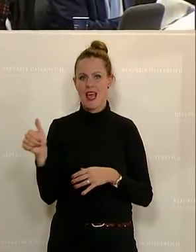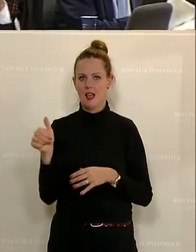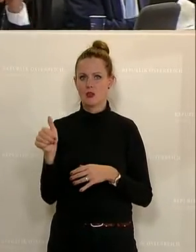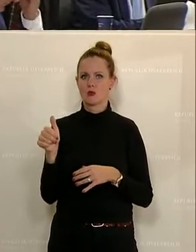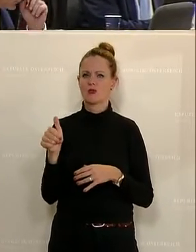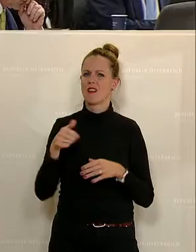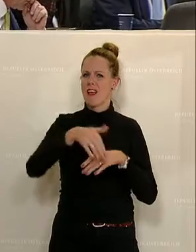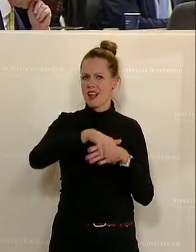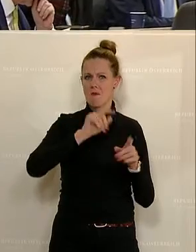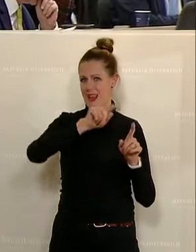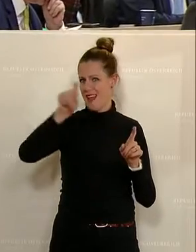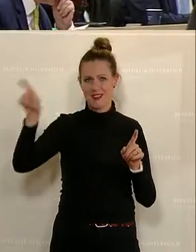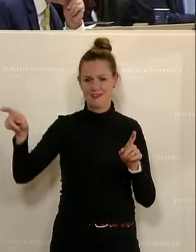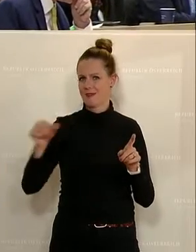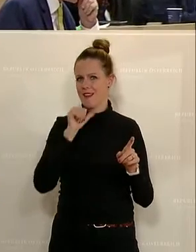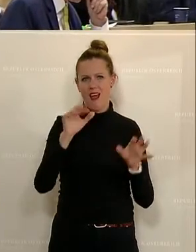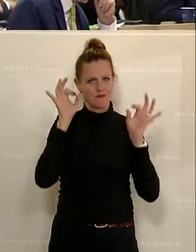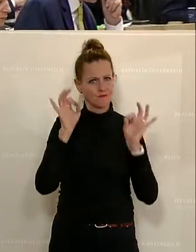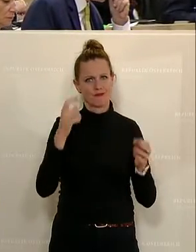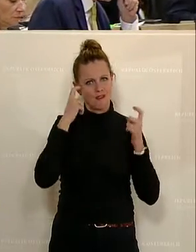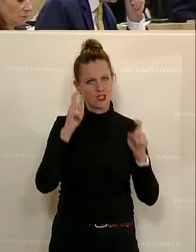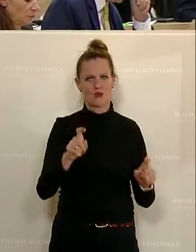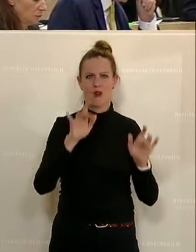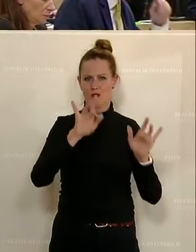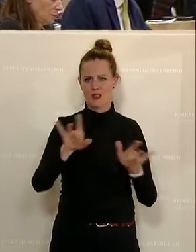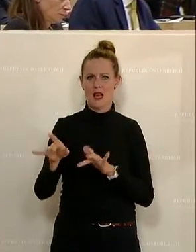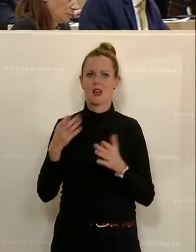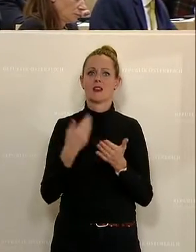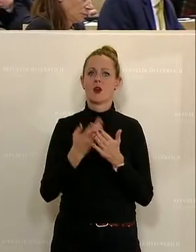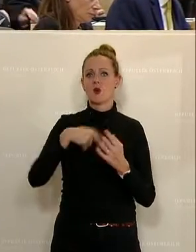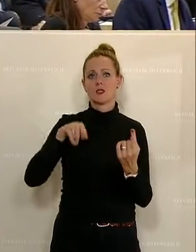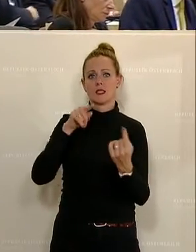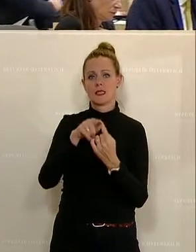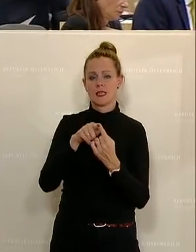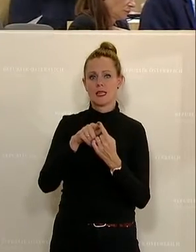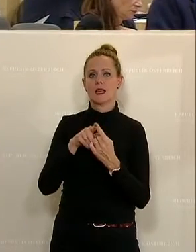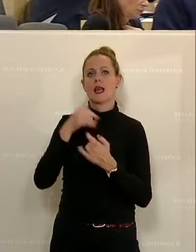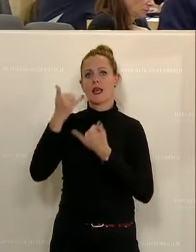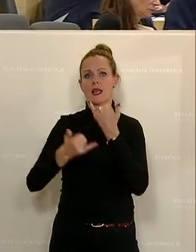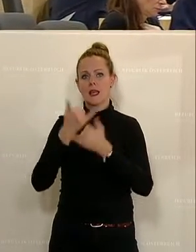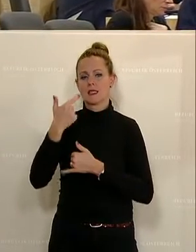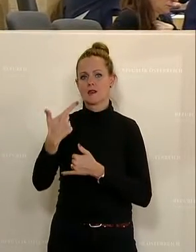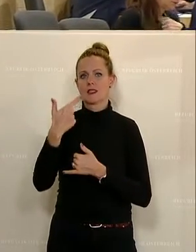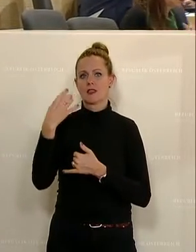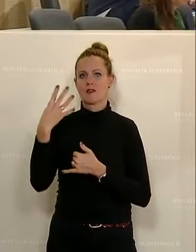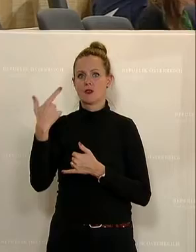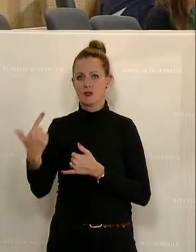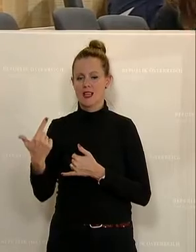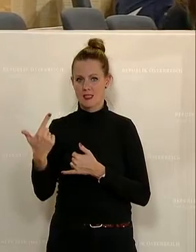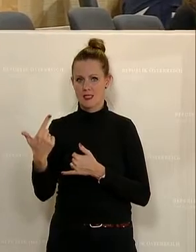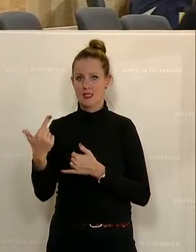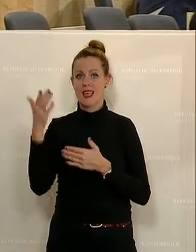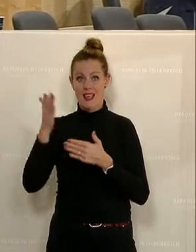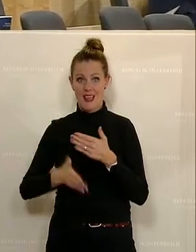Katastralgemeinden in Österreich. Und unser Ziel ist es, bis ins Jahr Ende 2024 davon 1.700